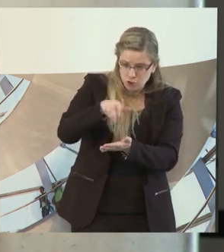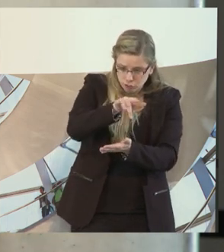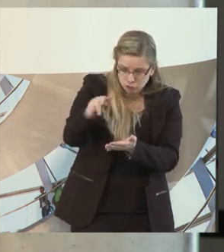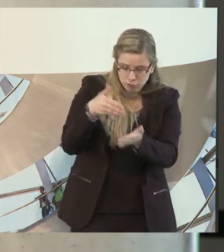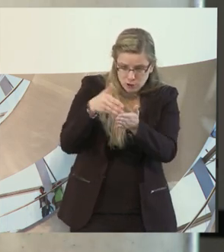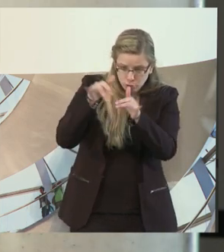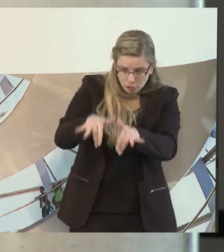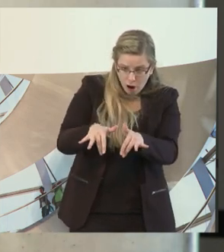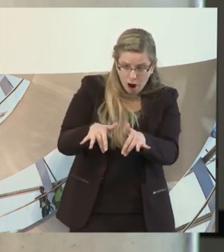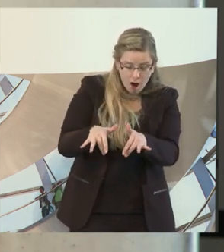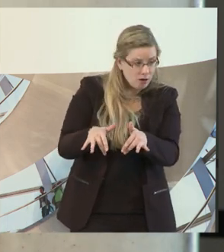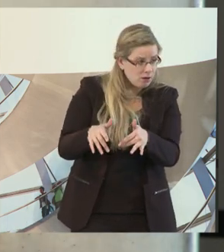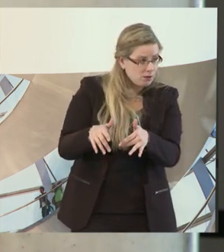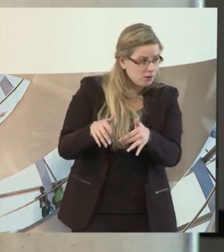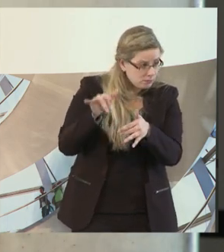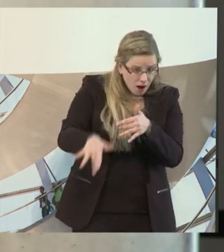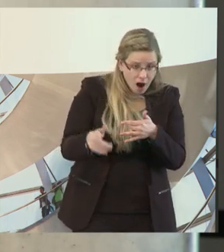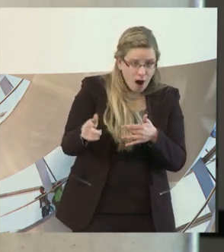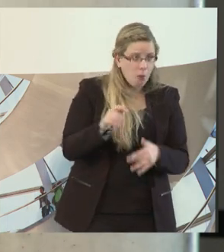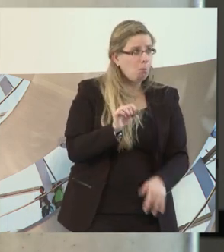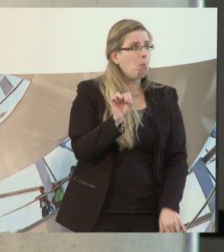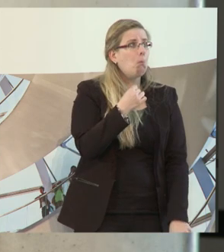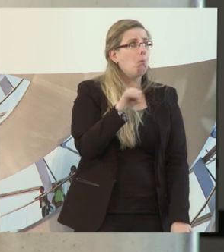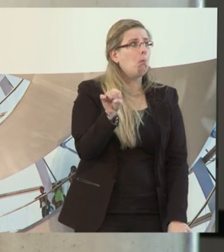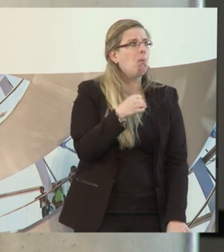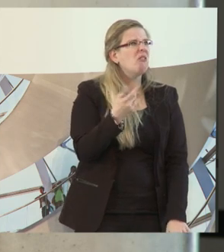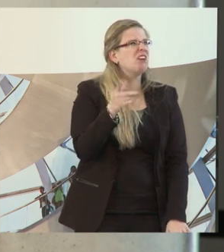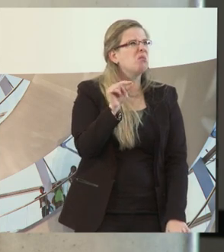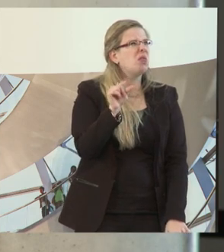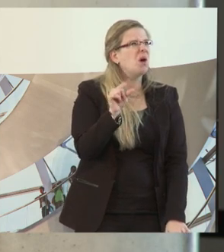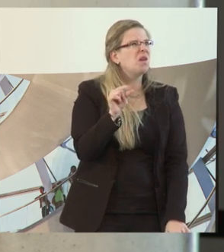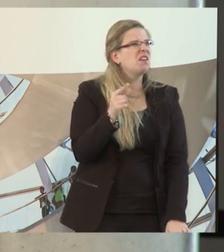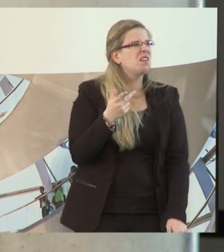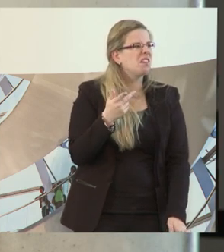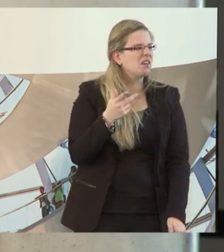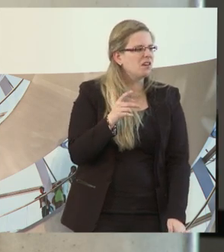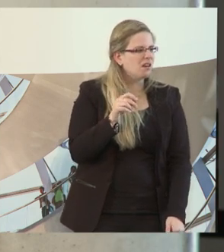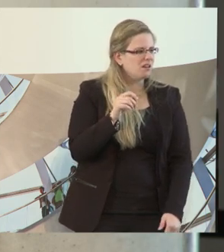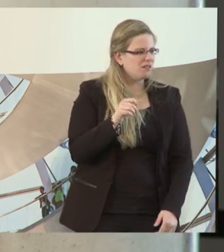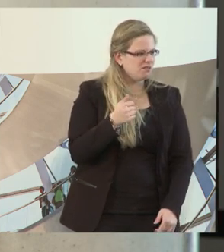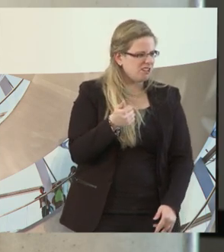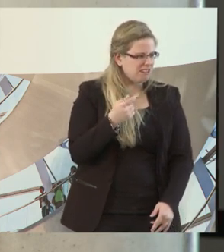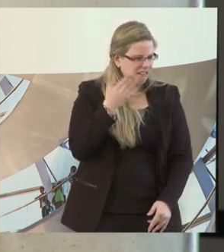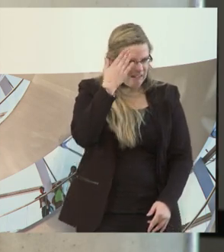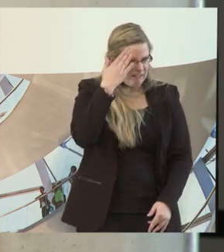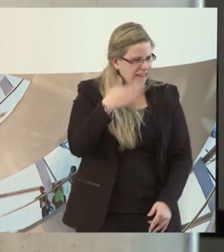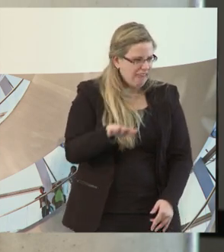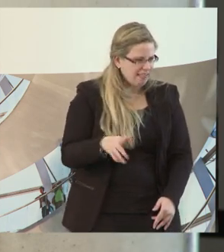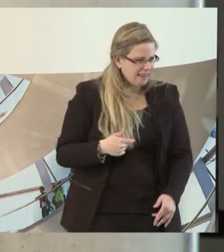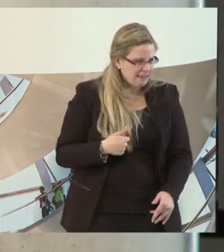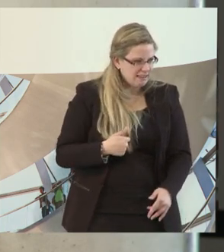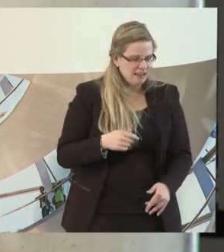die alle ganz erstaunt gucken und sich schütteln und wissen eigentlich gar nicht, was ich von denen will, die den 81er gar nicht kennen in der